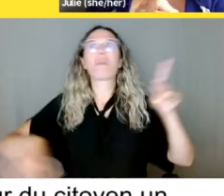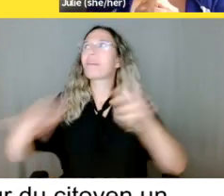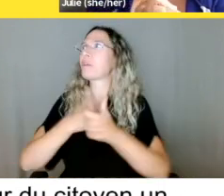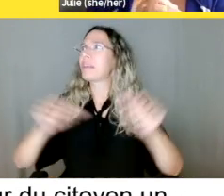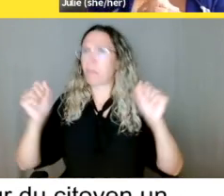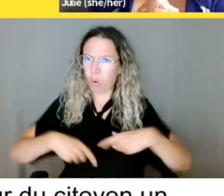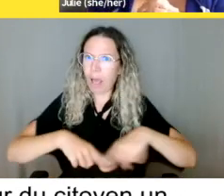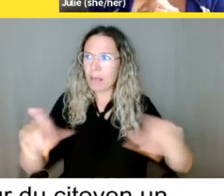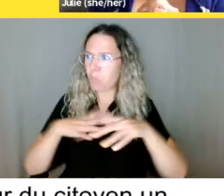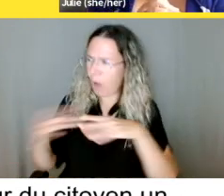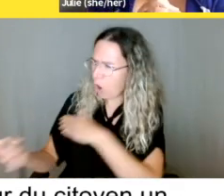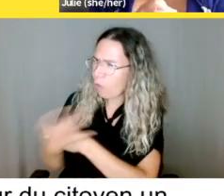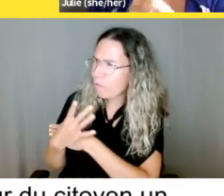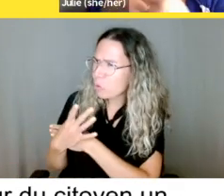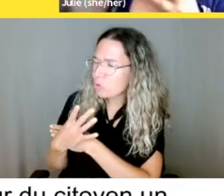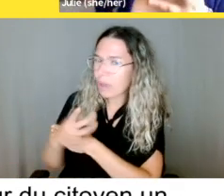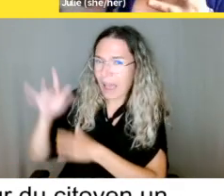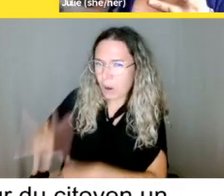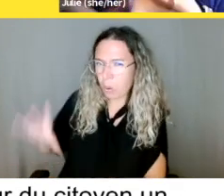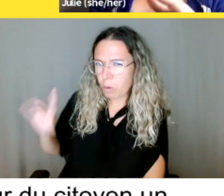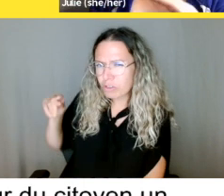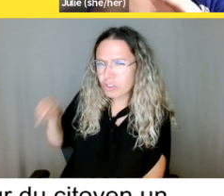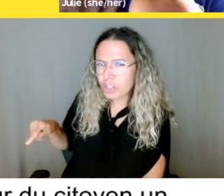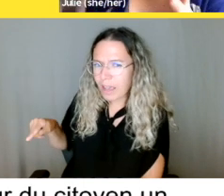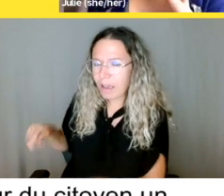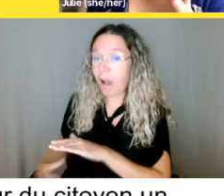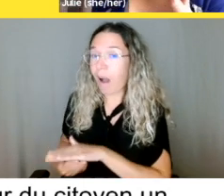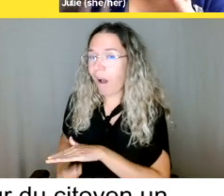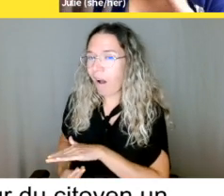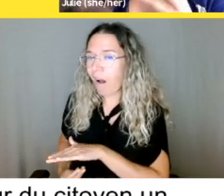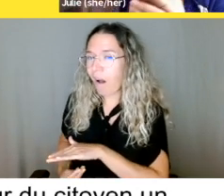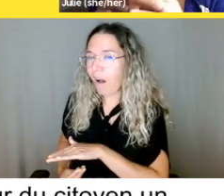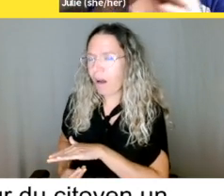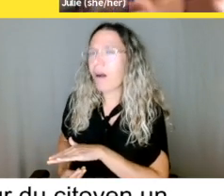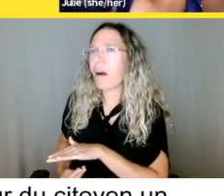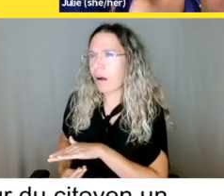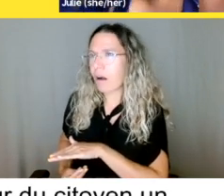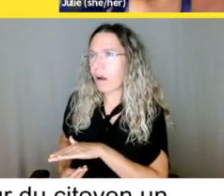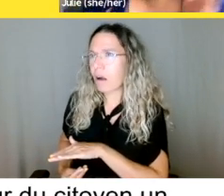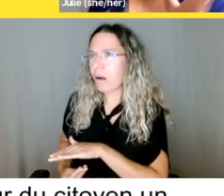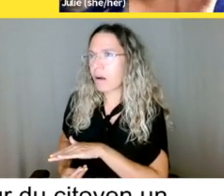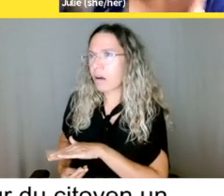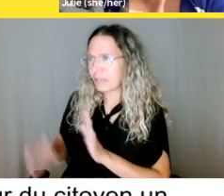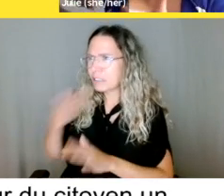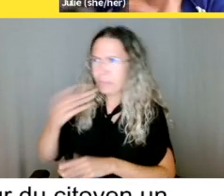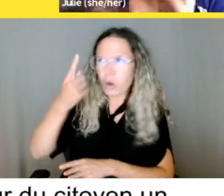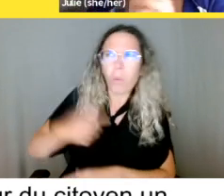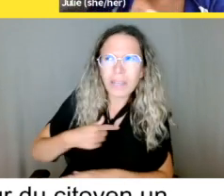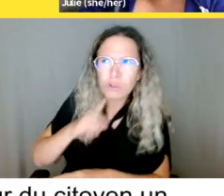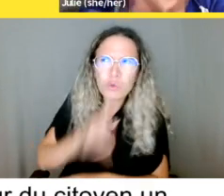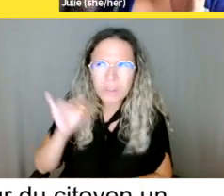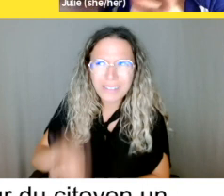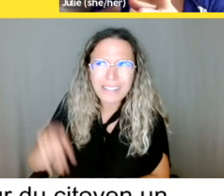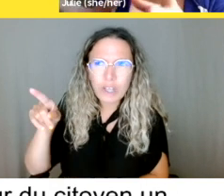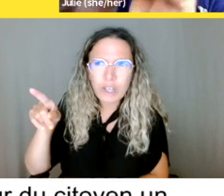j bien compris la situation? Donc, j'ai trouvé en formulant une question comme ça qui fait